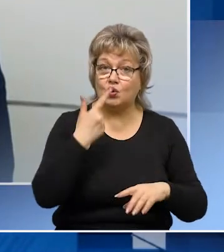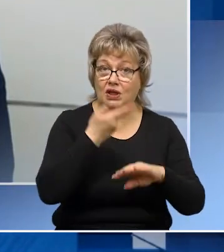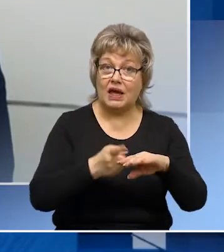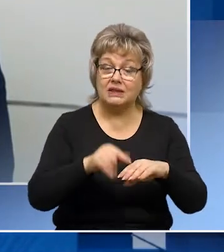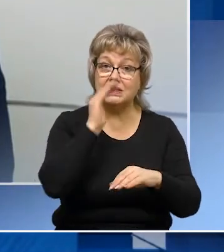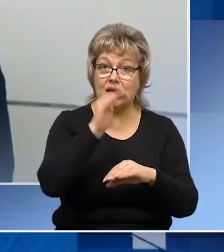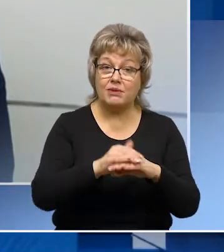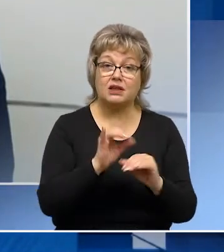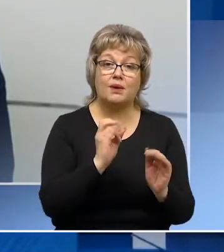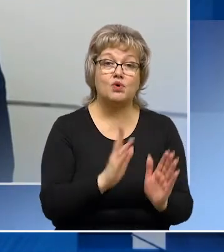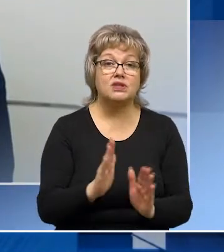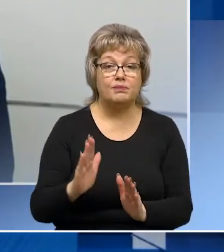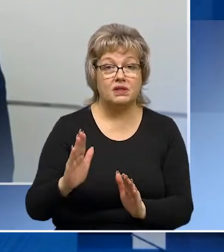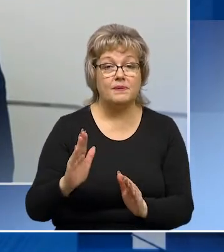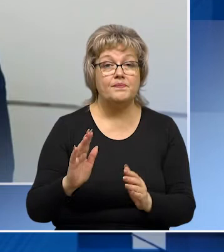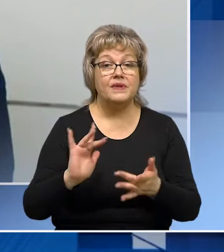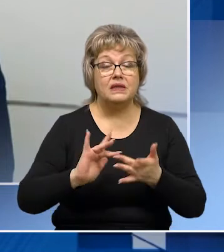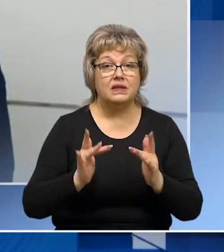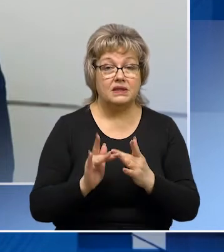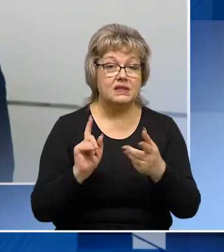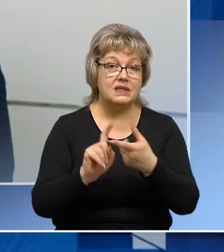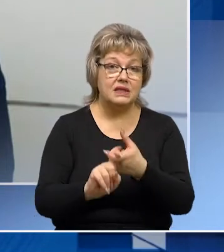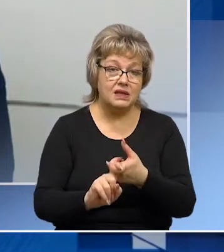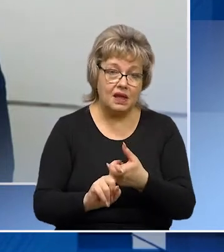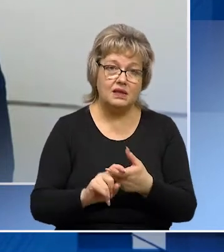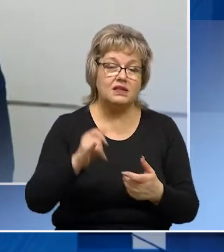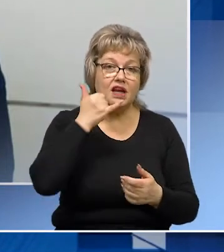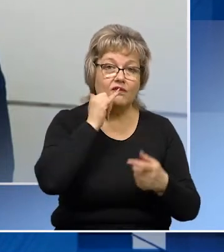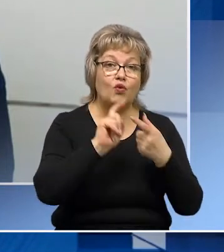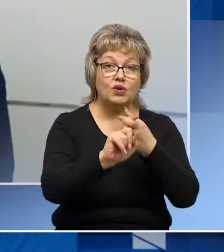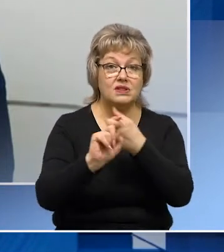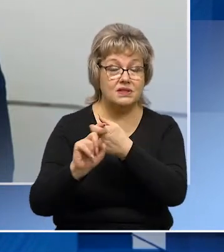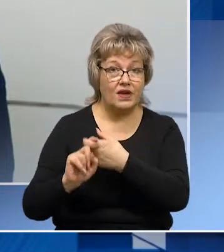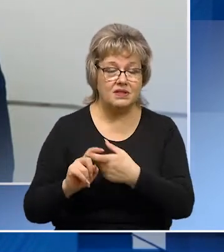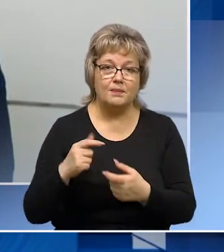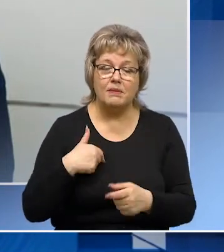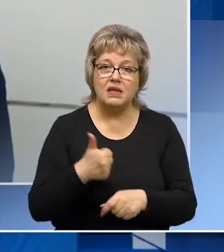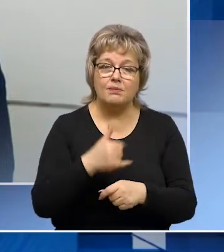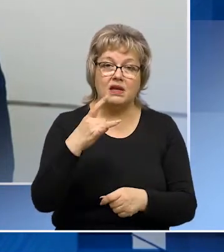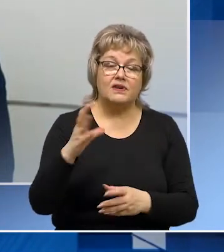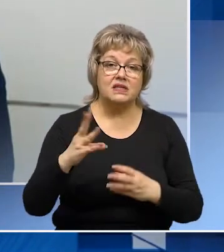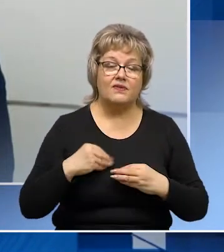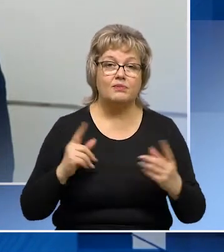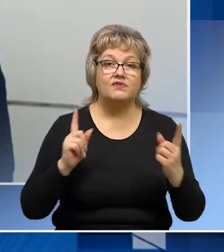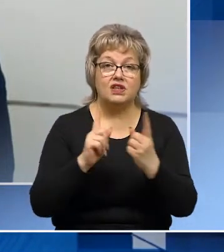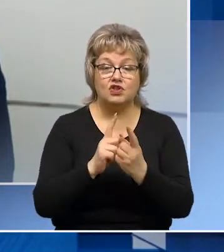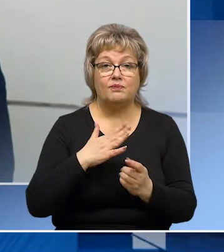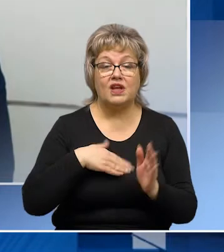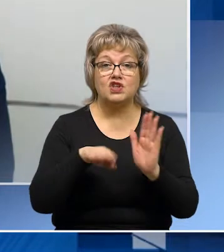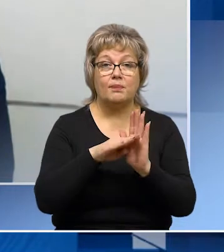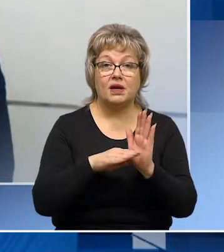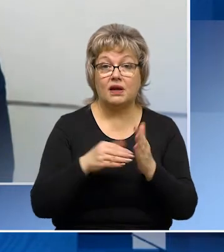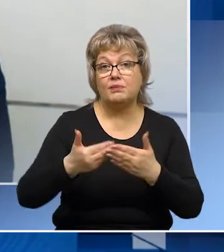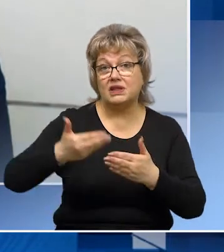это заметно по стабильности, интернет-соединения и телефонных сетей. Но мы с вами не первый раз встречаемся в